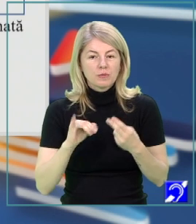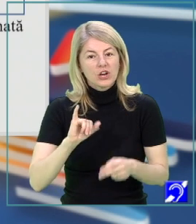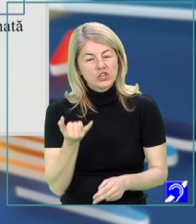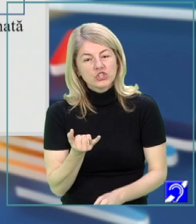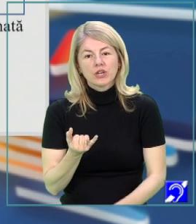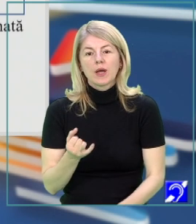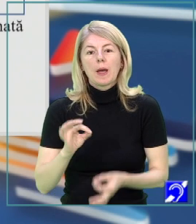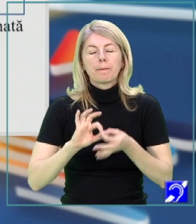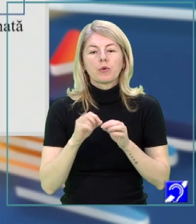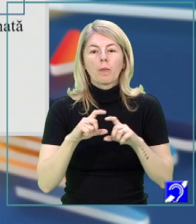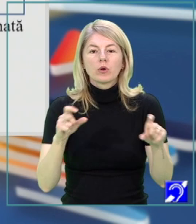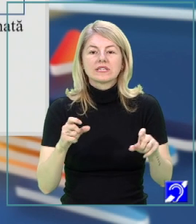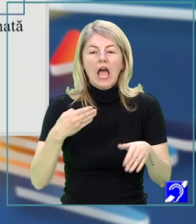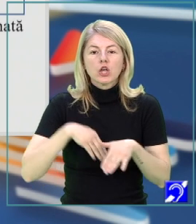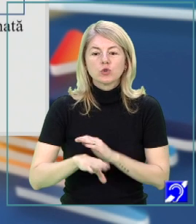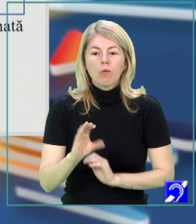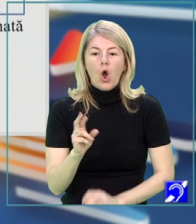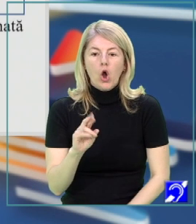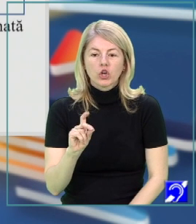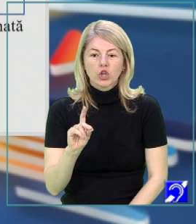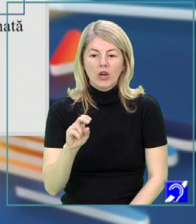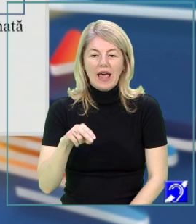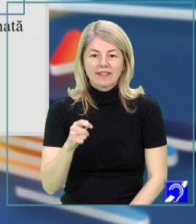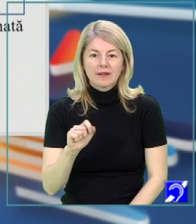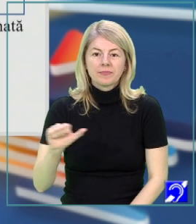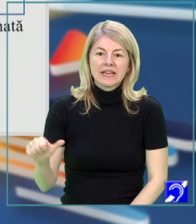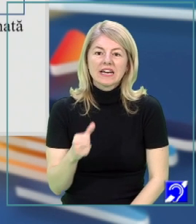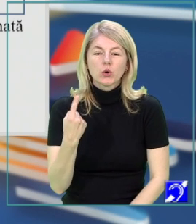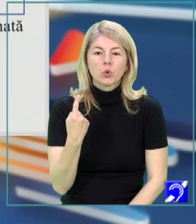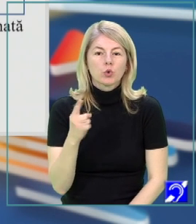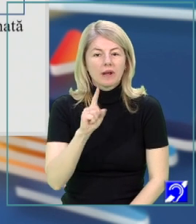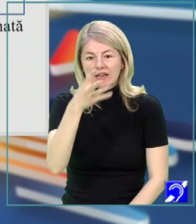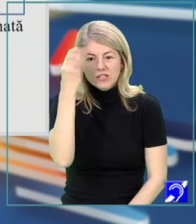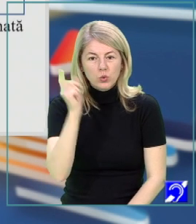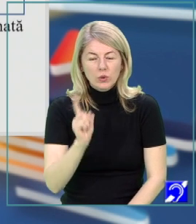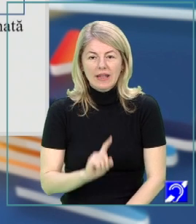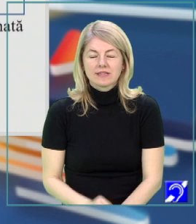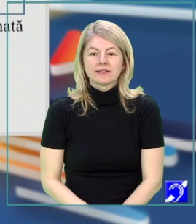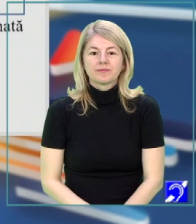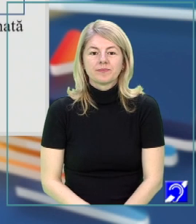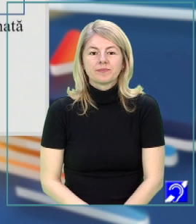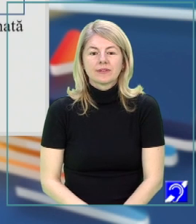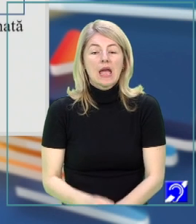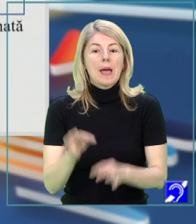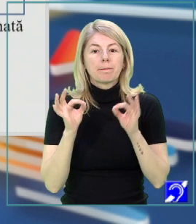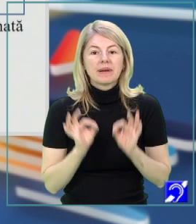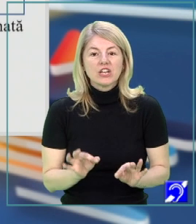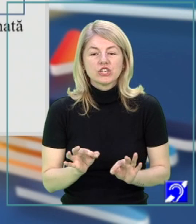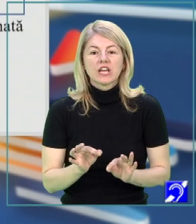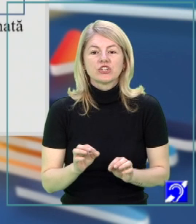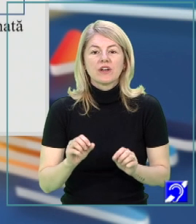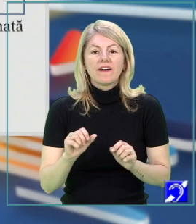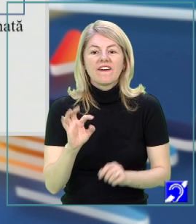cât și propoziția subordonată. Încă un lucru pe care vreau să nu-l uitați, precizați